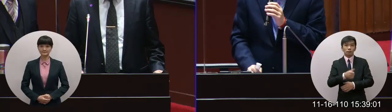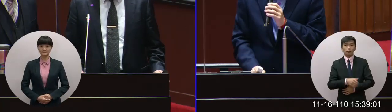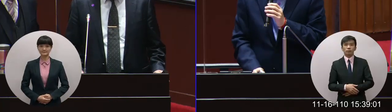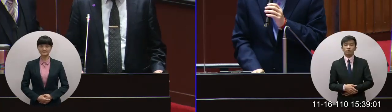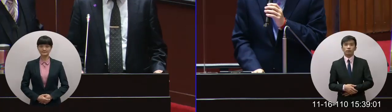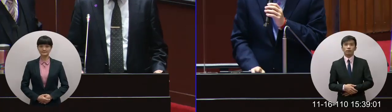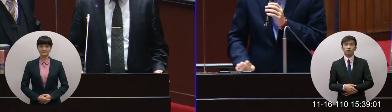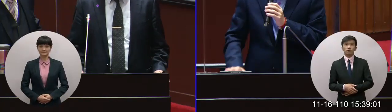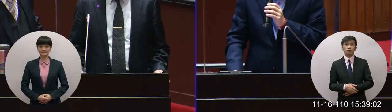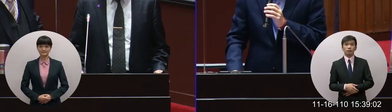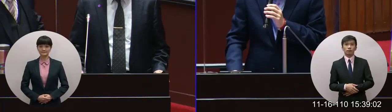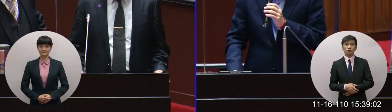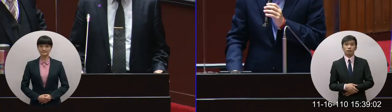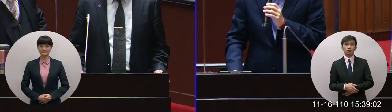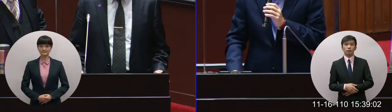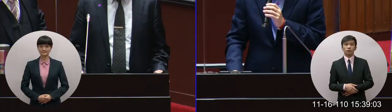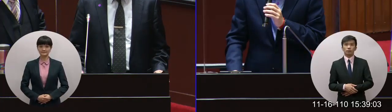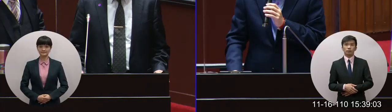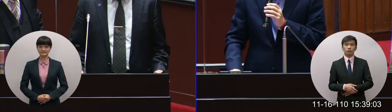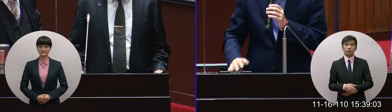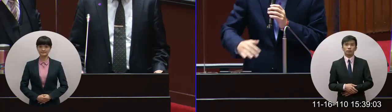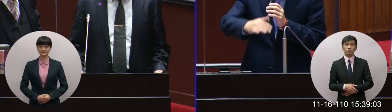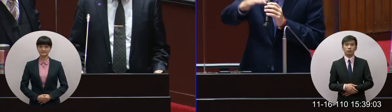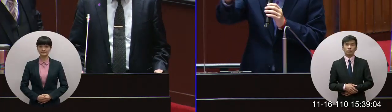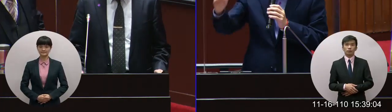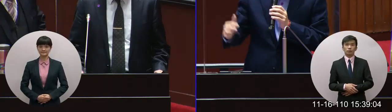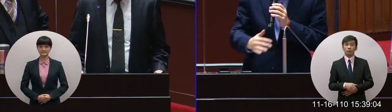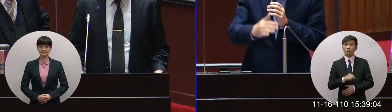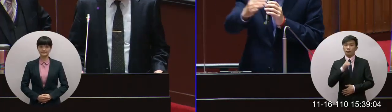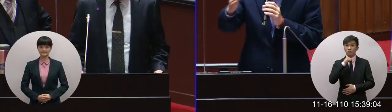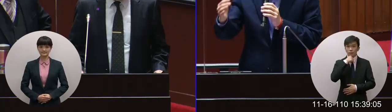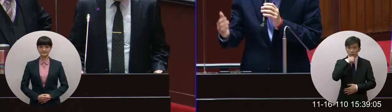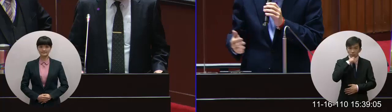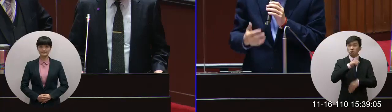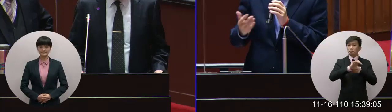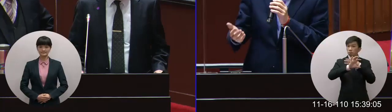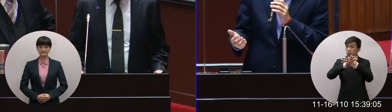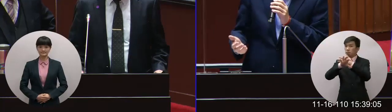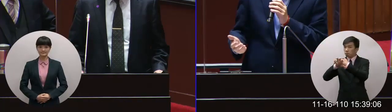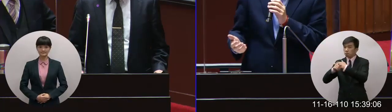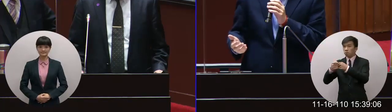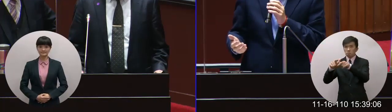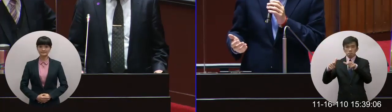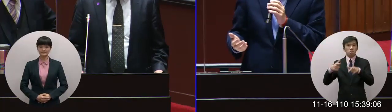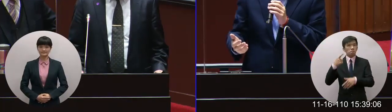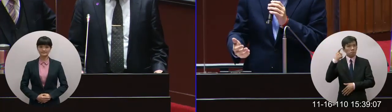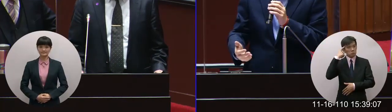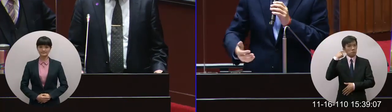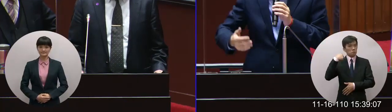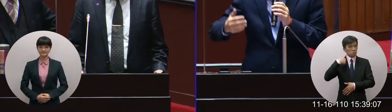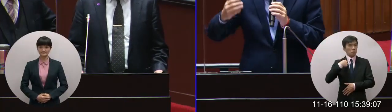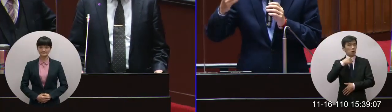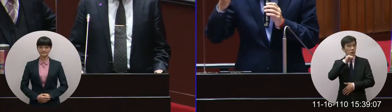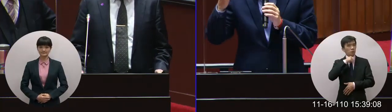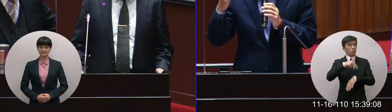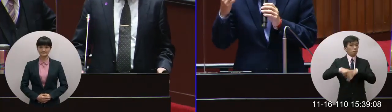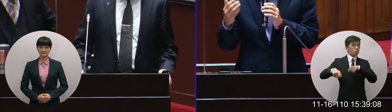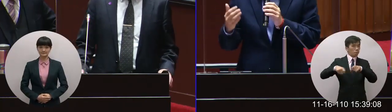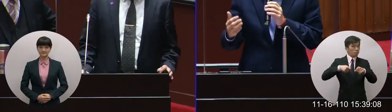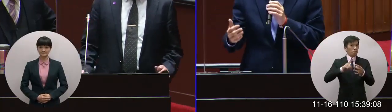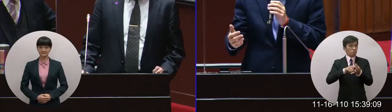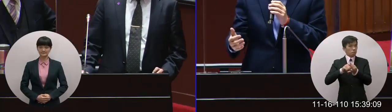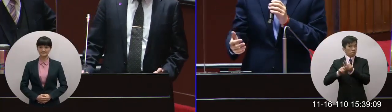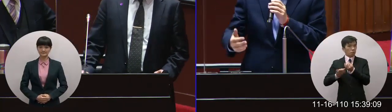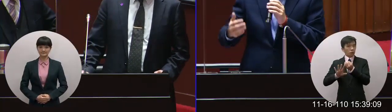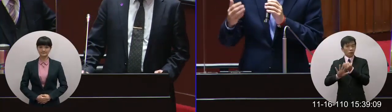這個針對於我們整個的一個跟國際中我們有這麼多一個願景包括我們希望參加